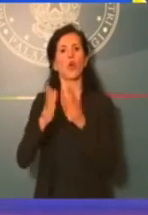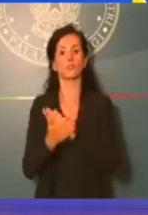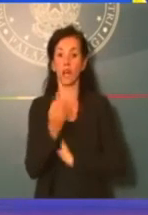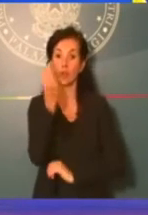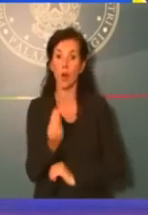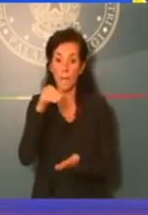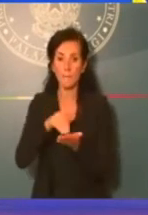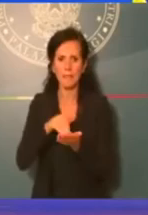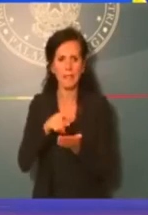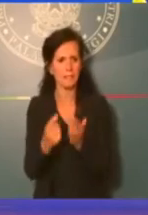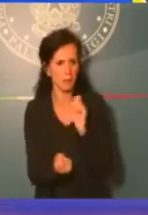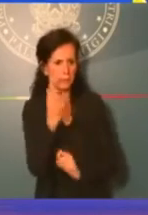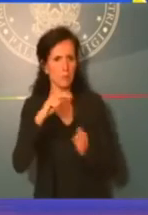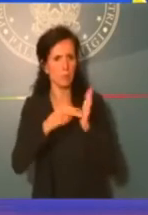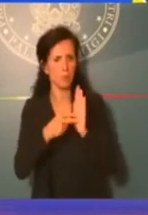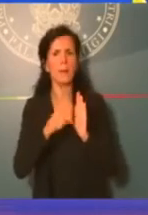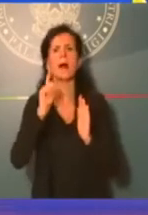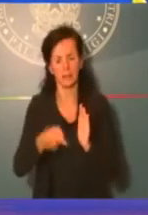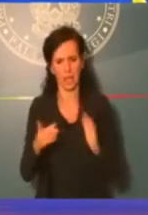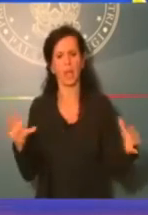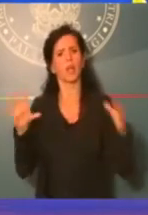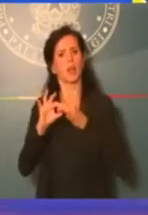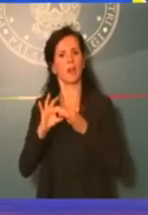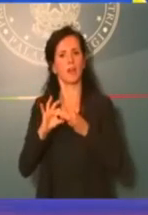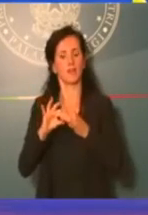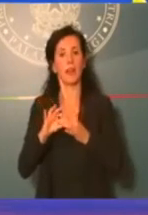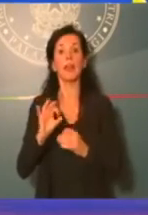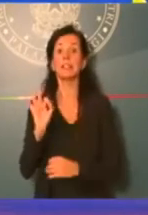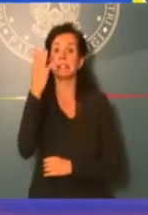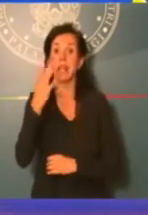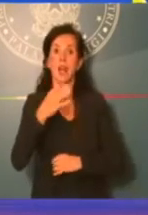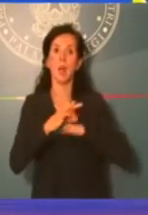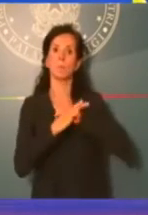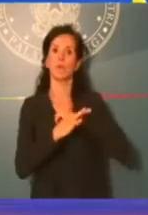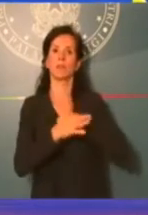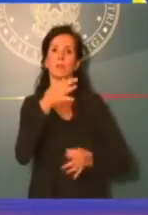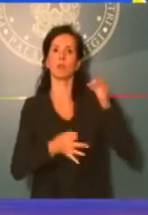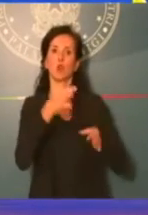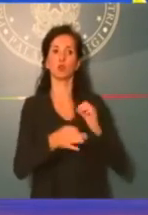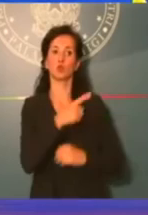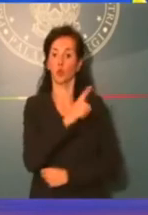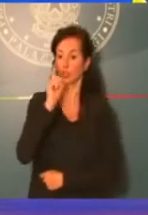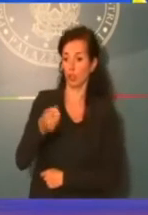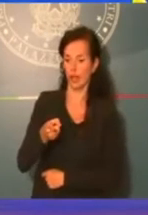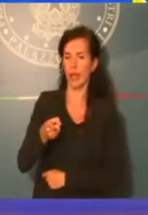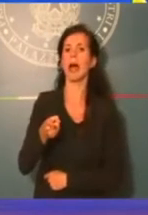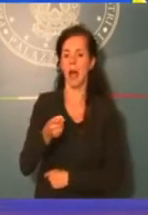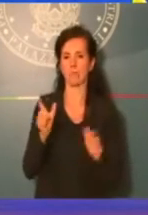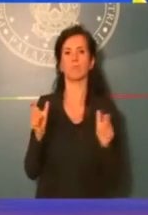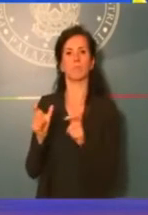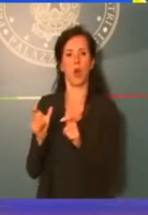contenzioso, salvo che non vi sia un provvedimento del giudice che espressamente inibisca e quindi blocca